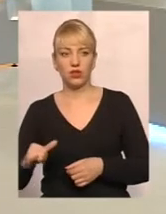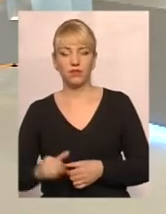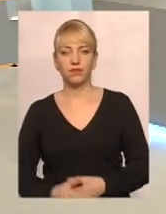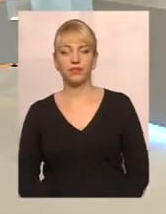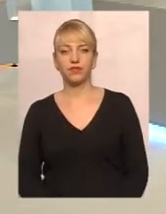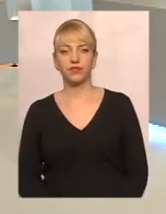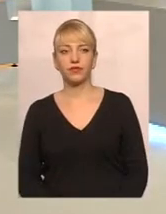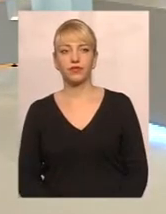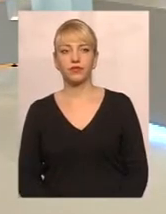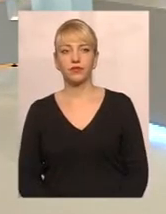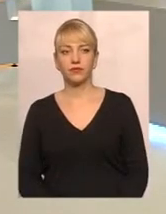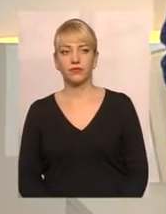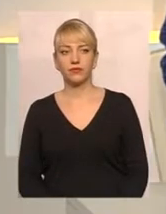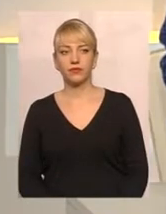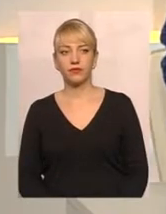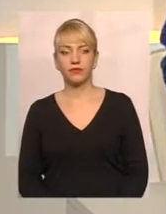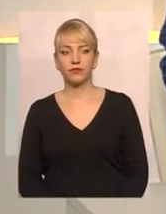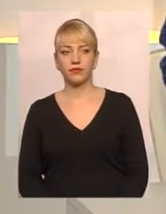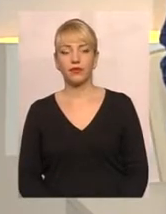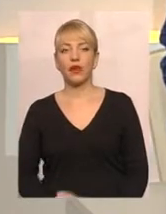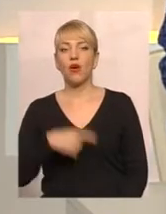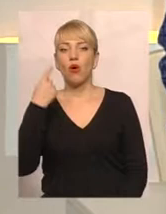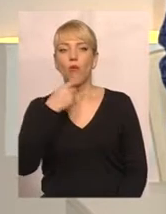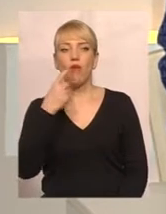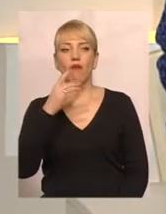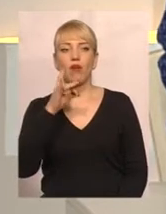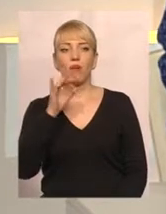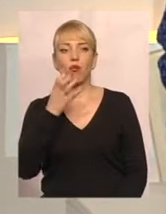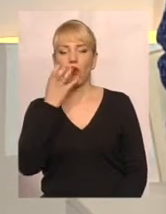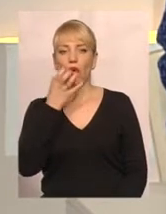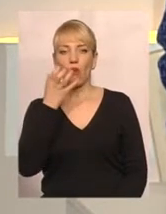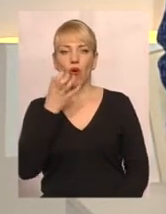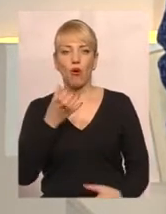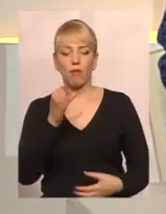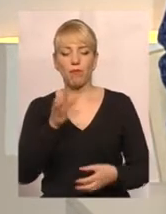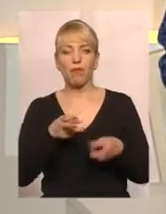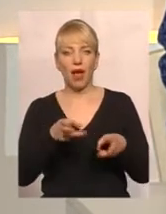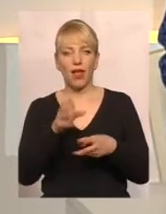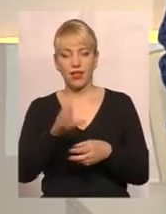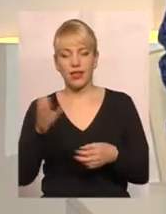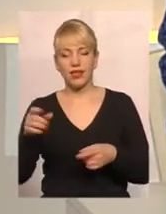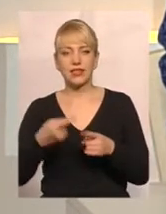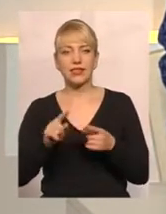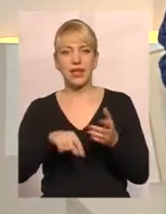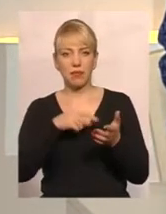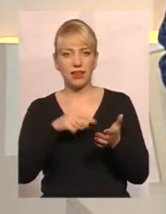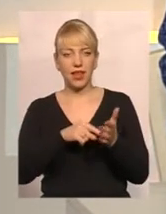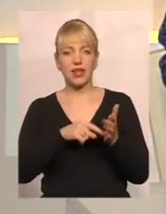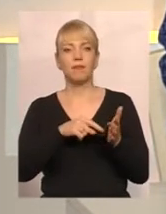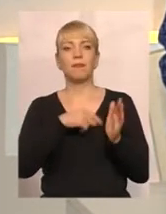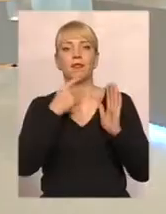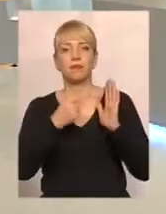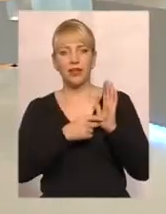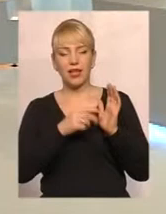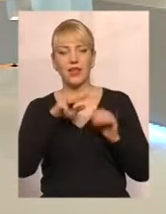Дякую. Я так розумію, йде мова про опалення, обігрів приміщень. Так, це, звичайно, питання тарифів, але я хочу зазначити, що